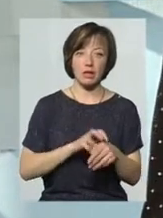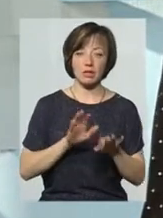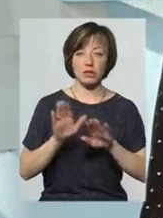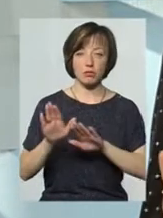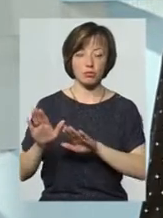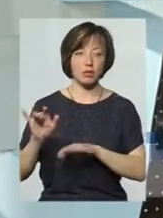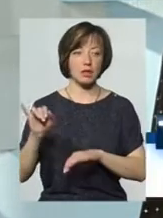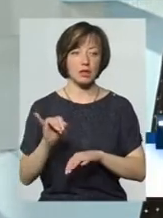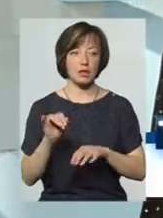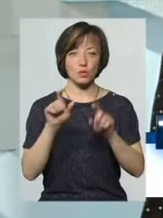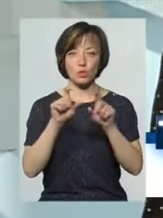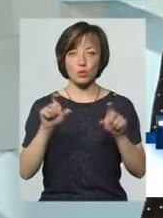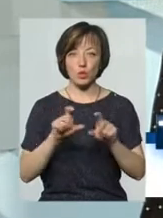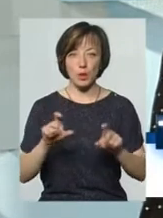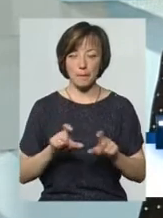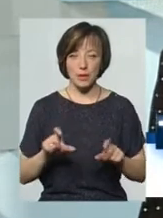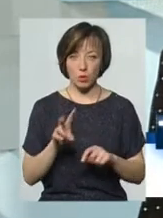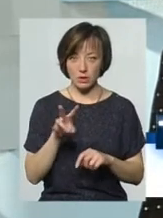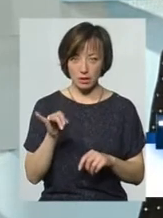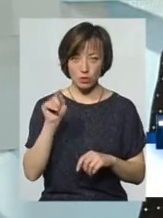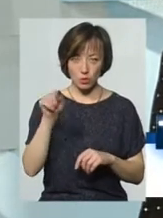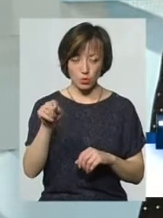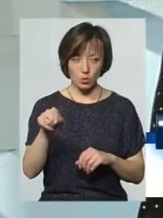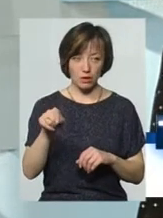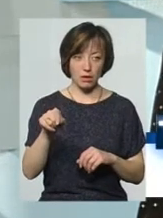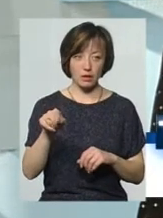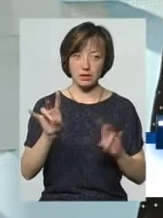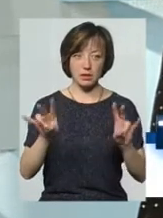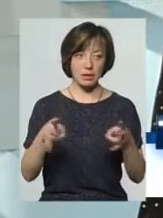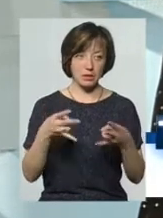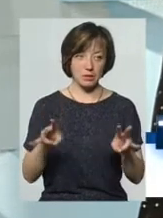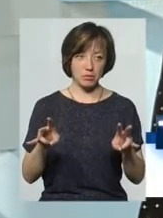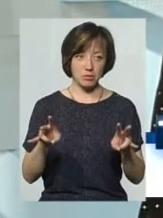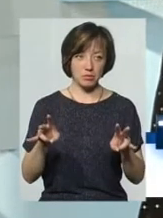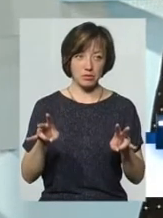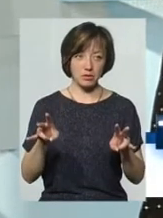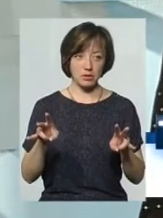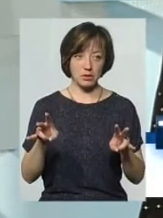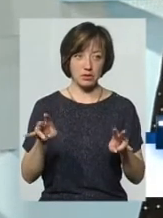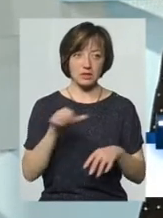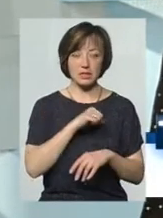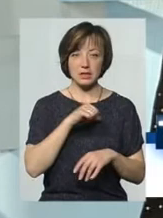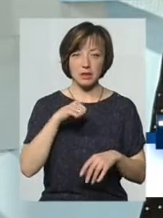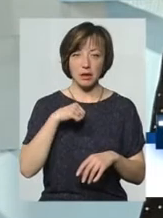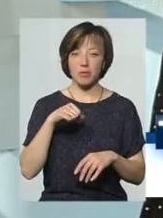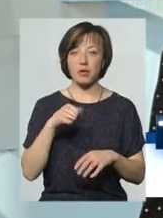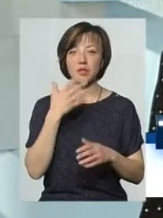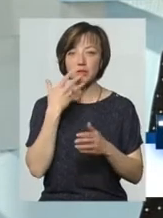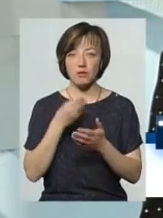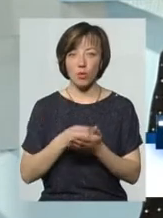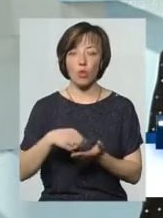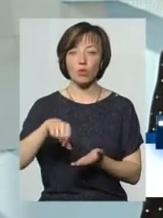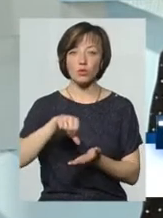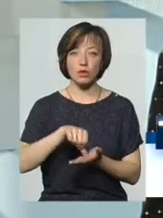і структурні підрозділи. Тобто туди не треба йти, хмельничанам, в сам ПМСД, так? Потрібно звертатися до свого